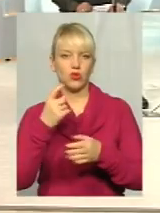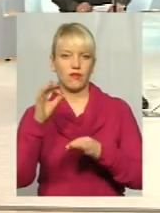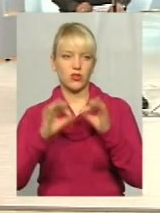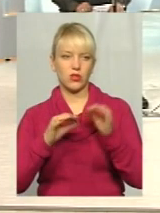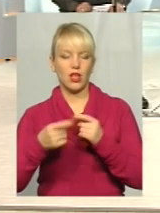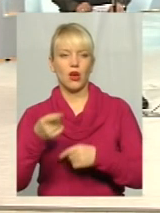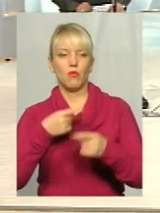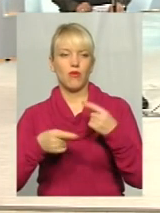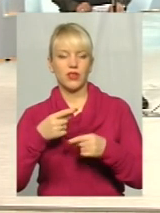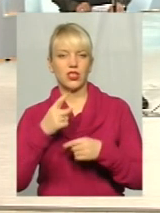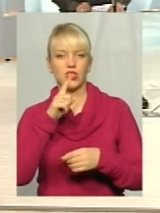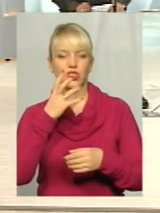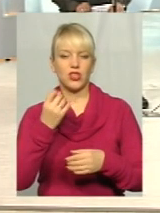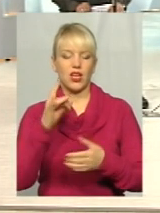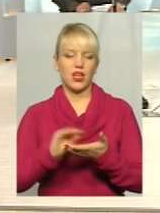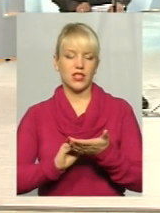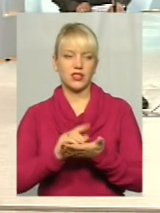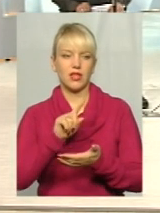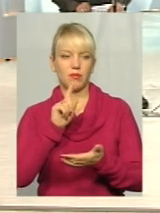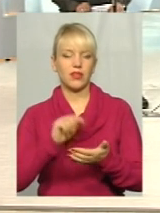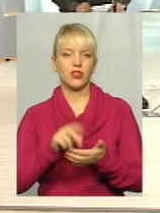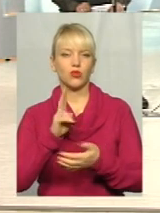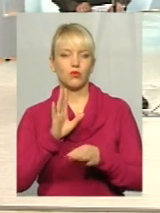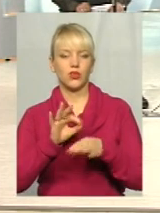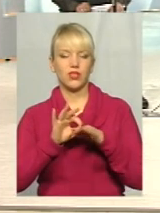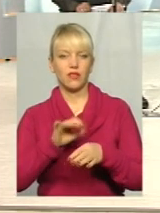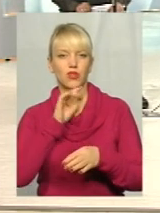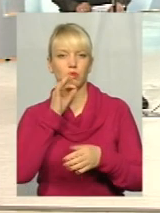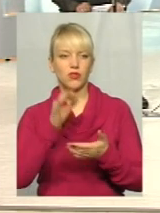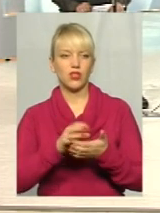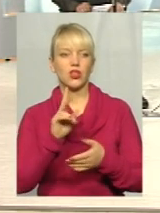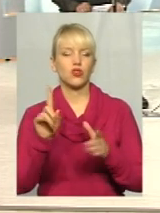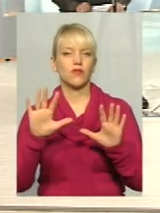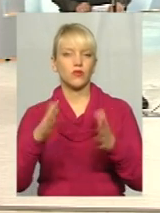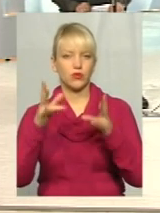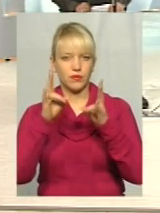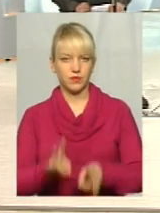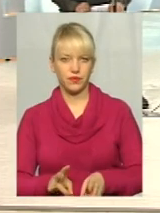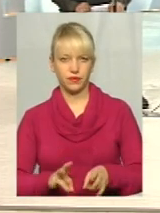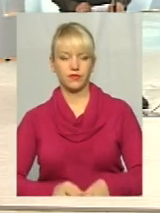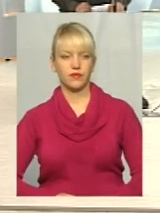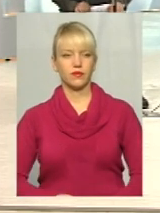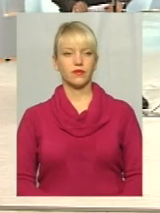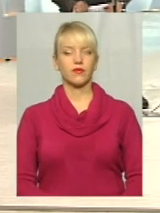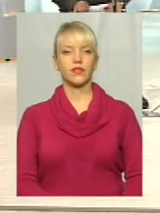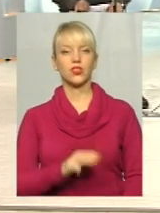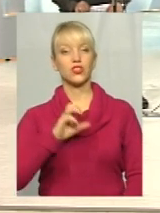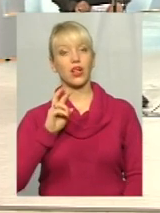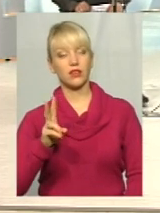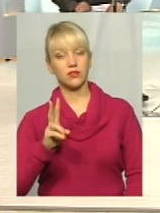повертаюся ще раз за питання. Хто буде нести відповідальність, якщо не доведе Господь, щось станеться? Пане Олександре, ЖЕК,